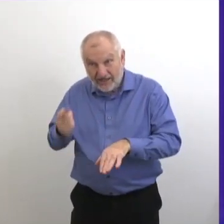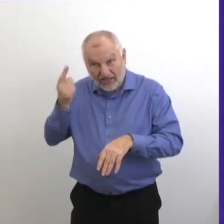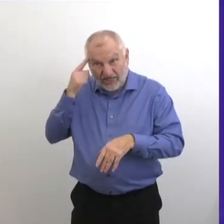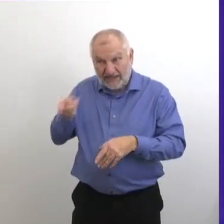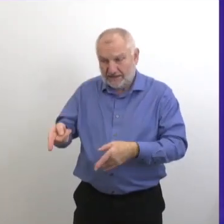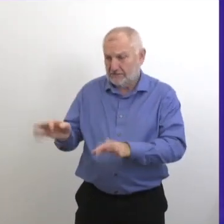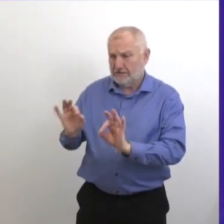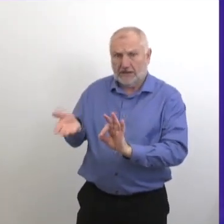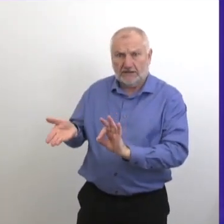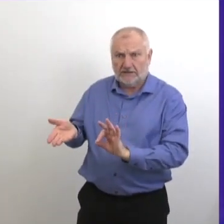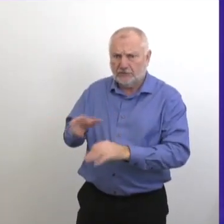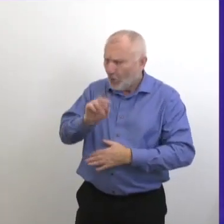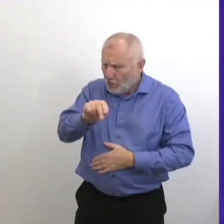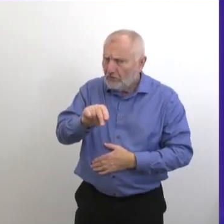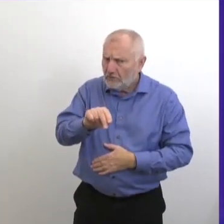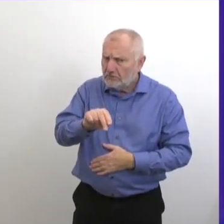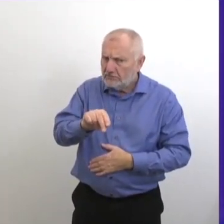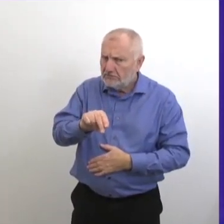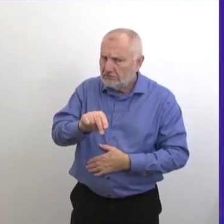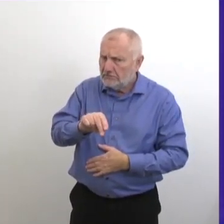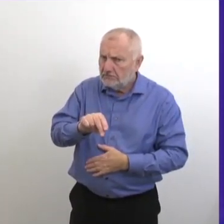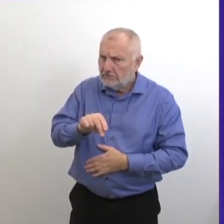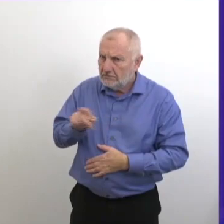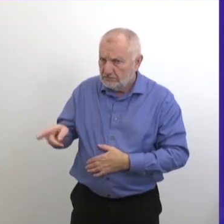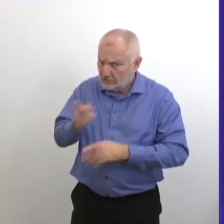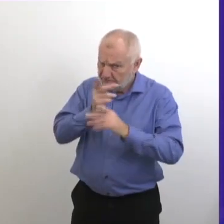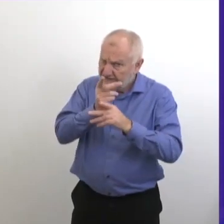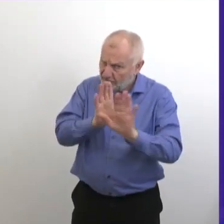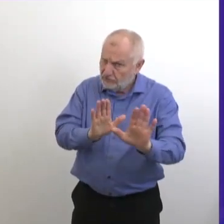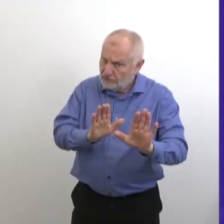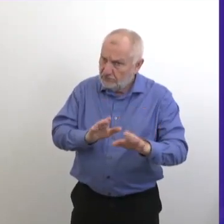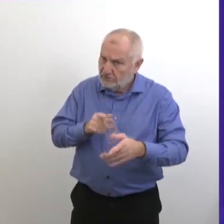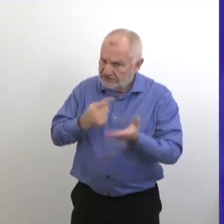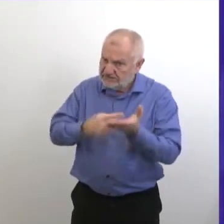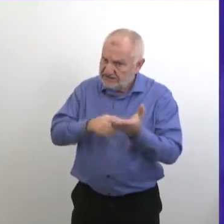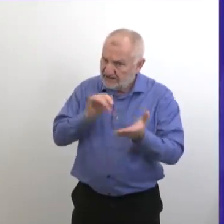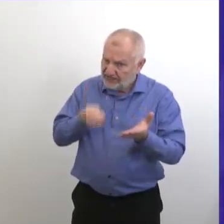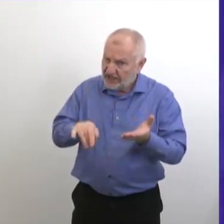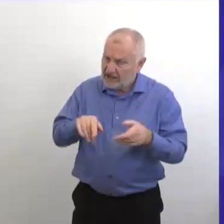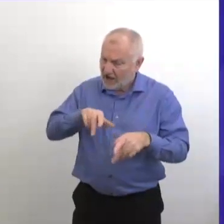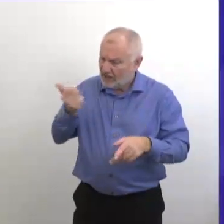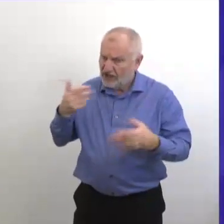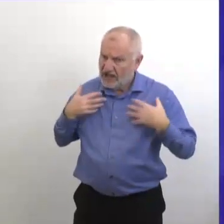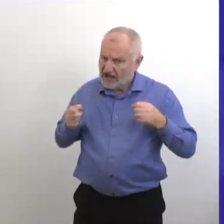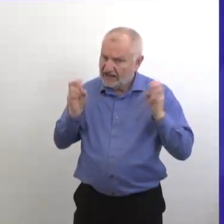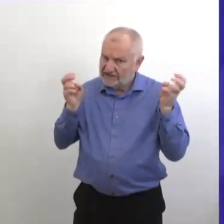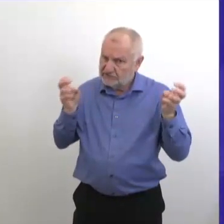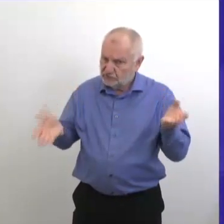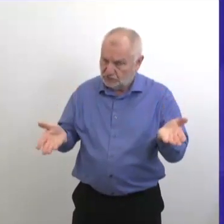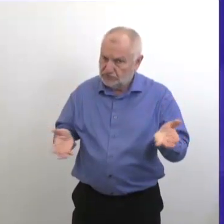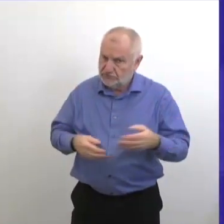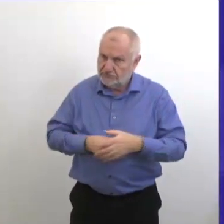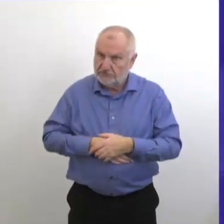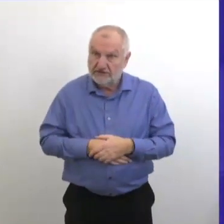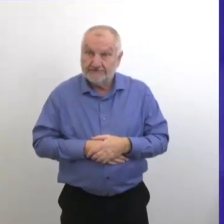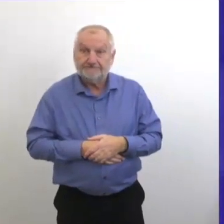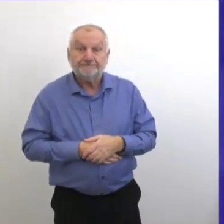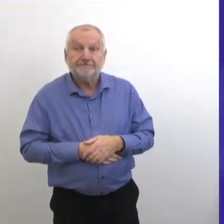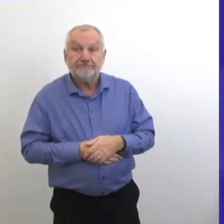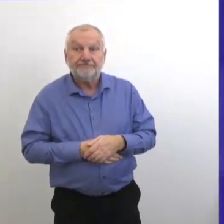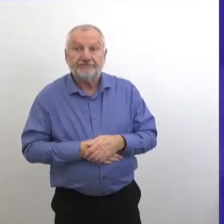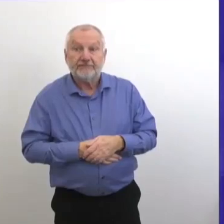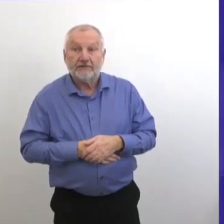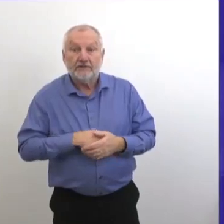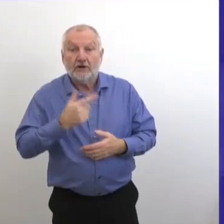Donc, il faut être prudent quand on commence à parler de ces maladies sous-jacentes ou de ces antécédents médicaux. Du Globe and Mail,